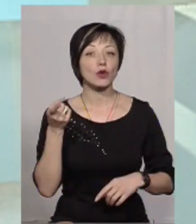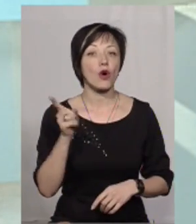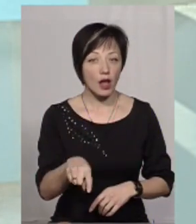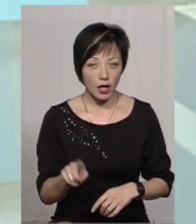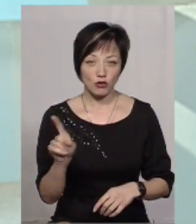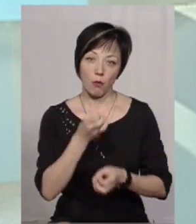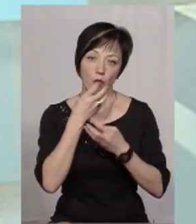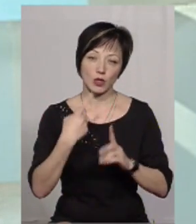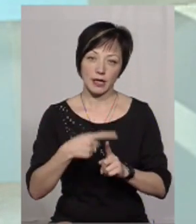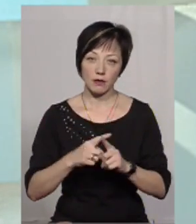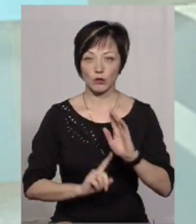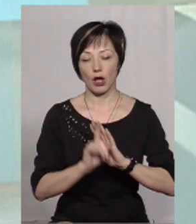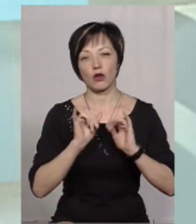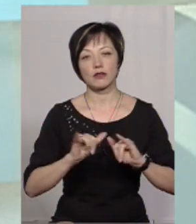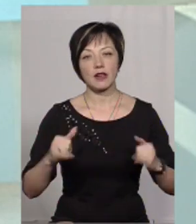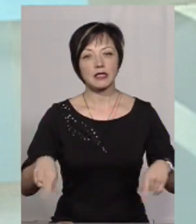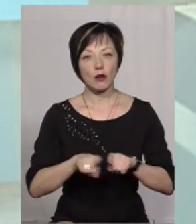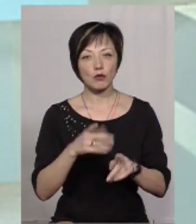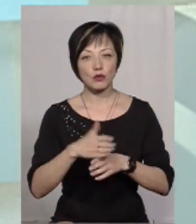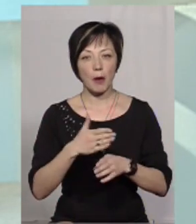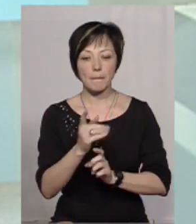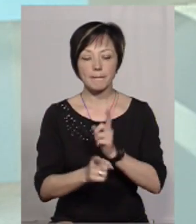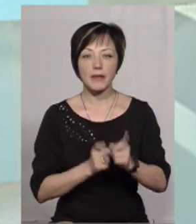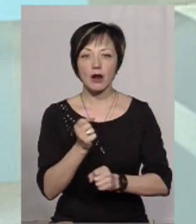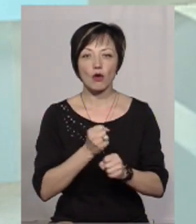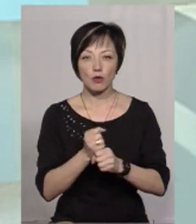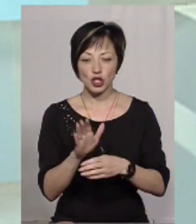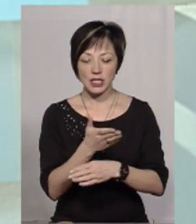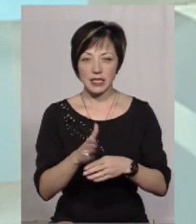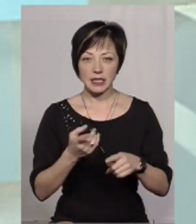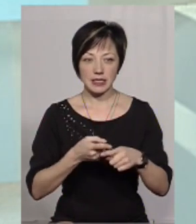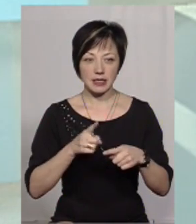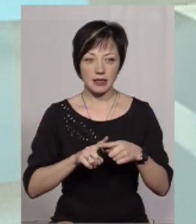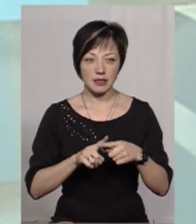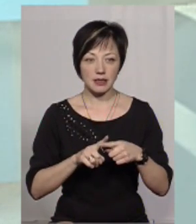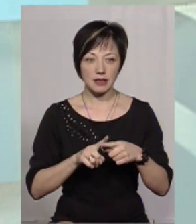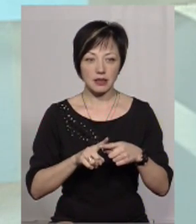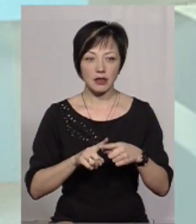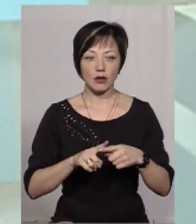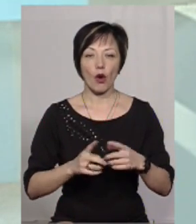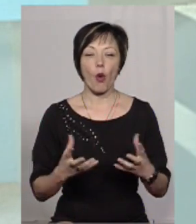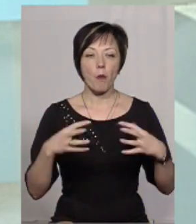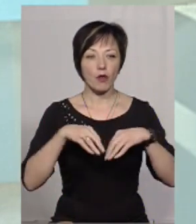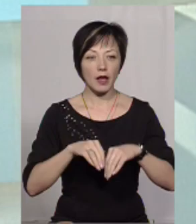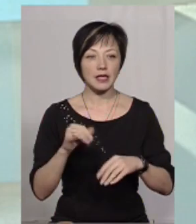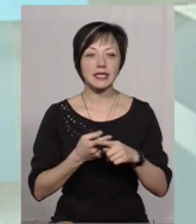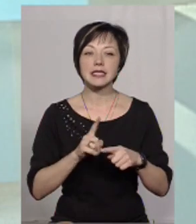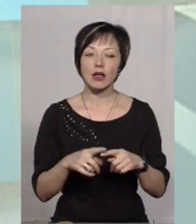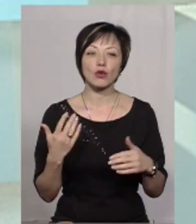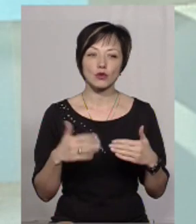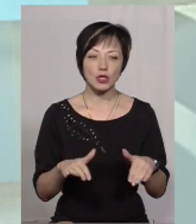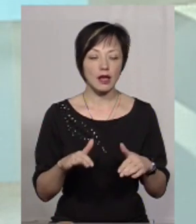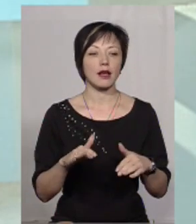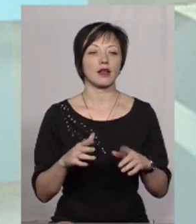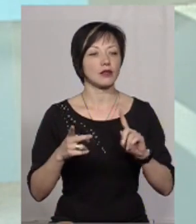речі, що позитивно, що почала розвиватися також поступово і переробна частина цього компоненту. І це вже, так